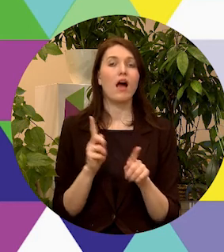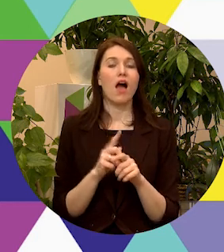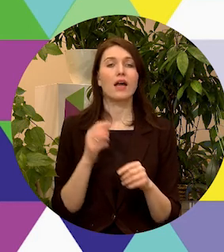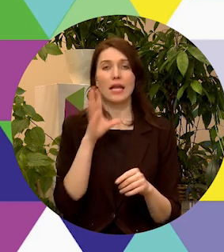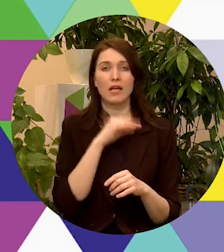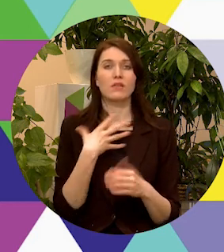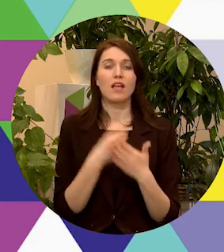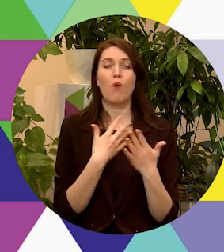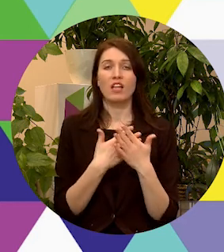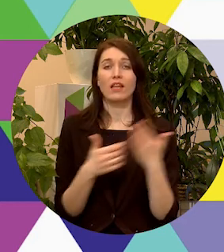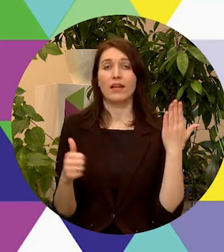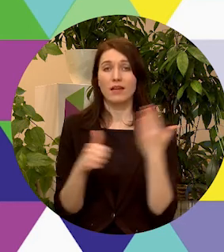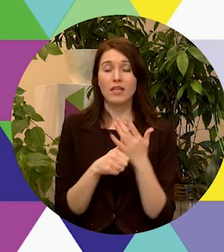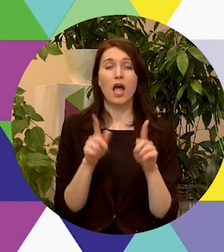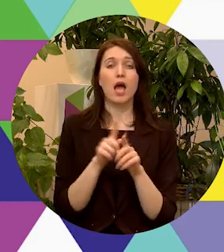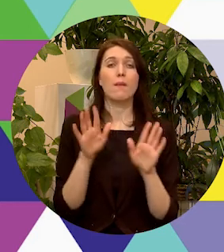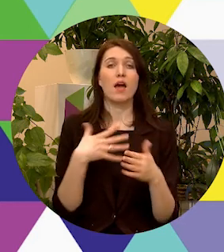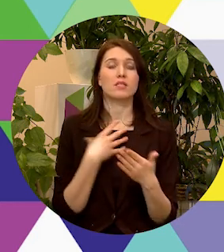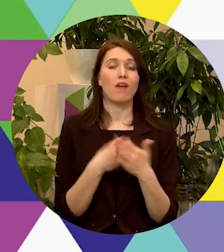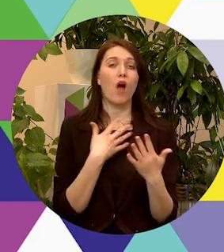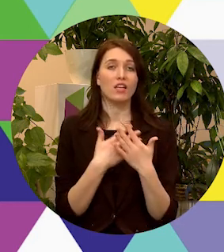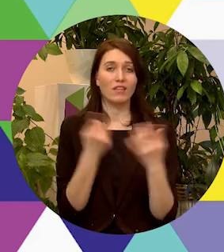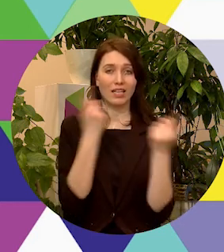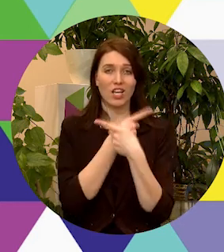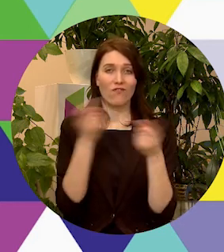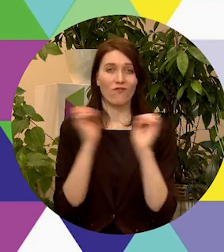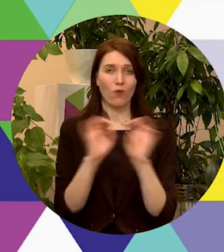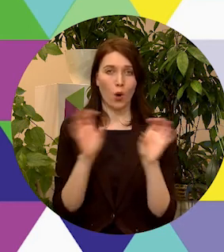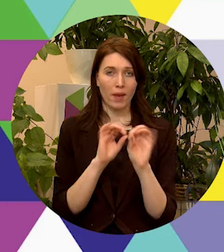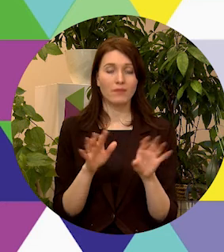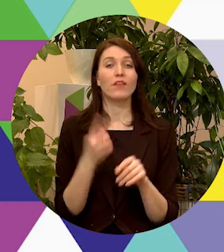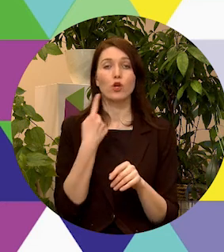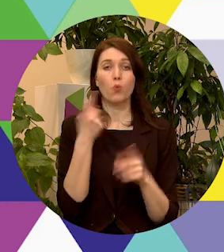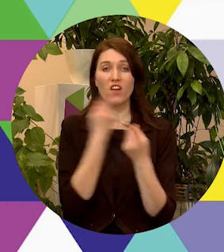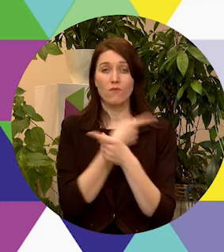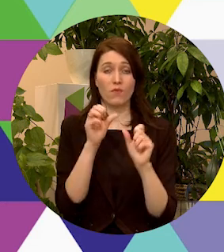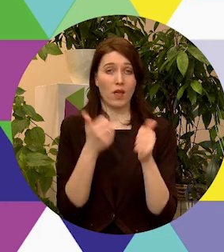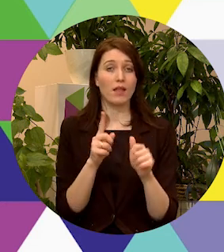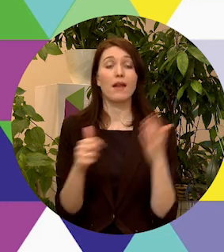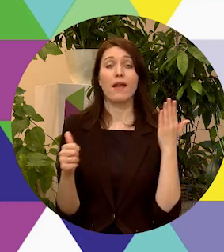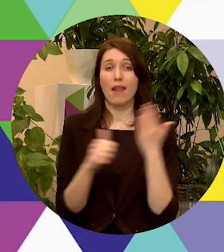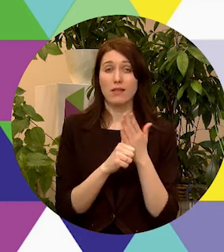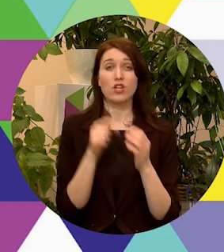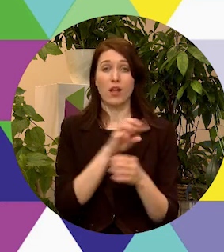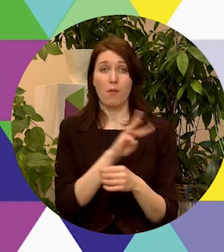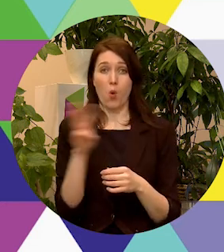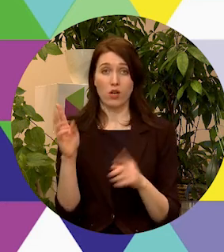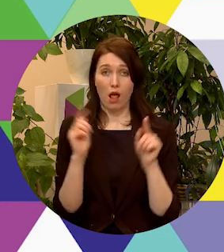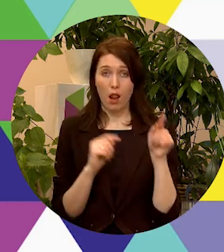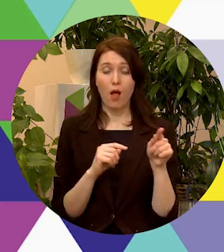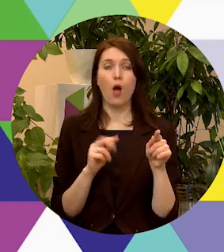pīreģistrēt un ir iespēja par savu aktivitāti informēt. Vienas no informēšanas veidiem tātad ir reģistrēt šajā portālā.